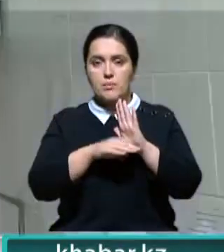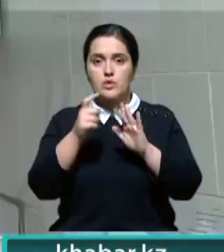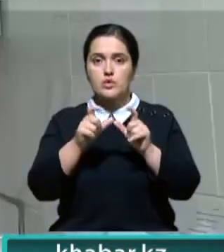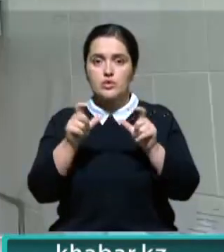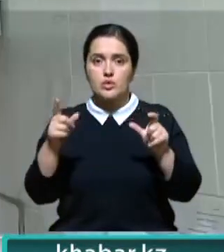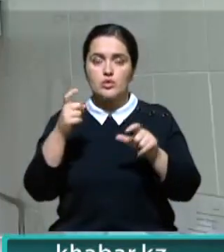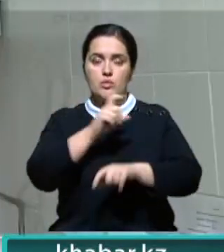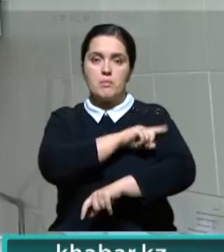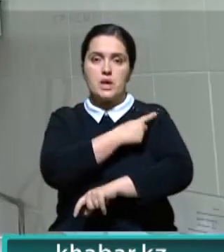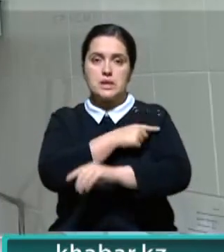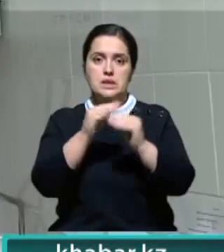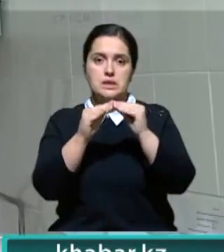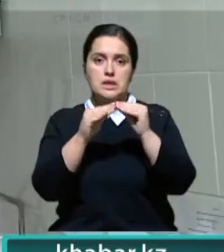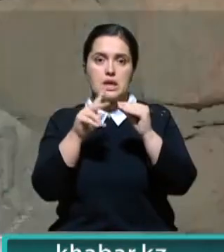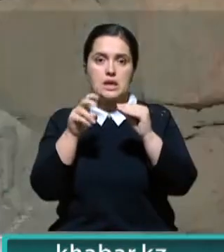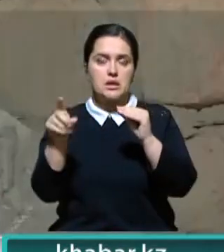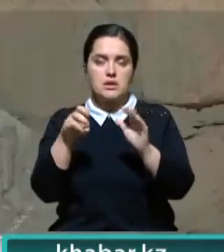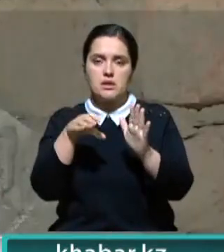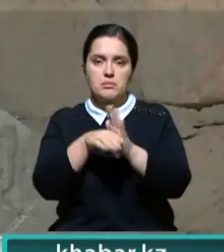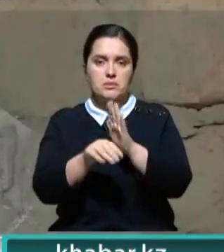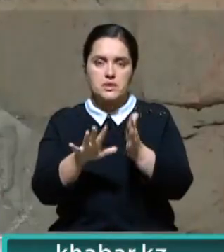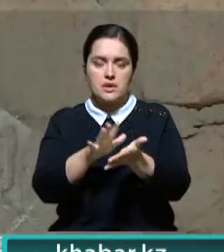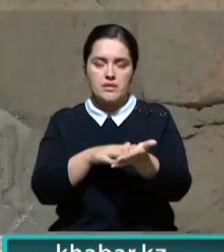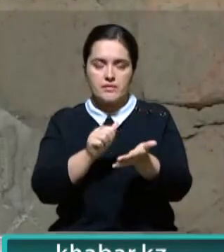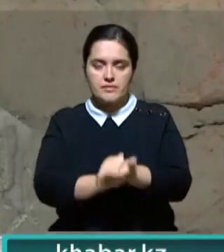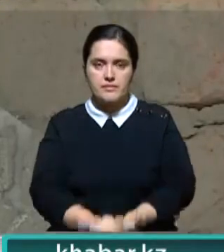больниц, всего 10 лет. И оно не признано аварийным.